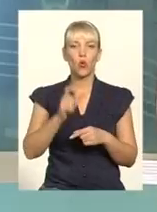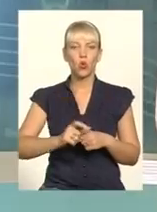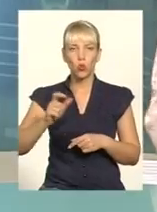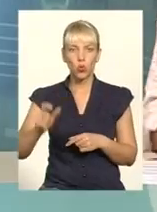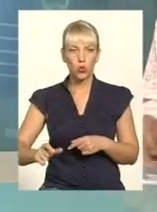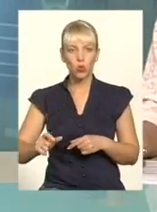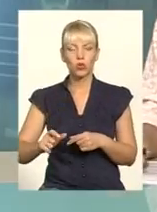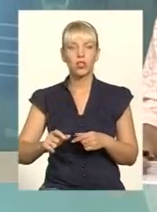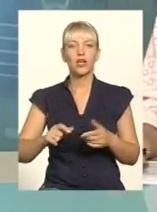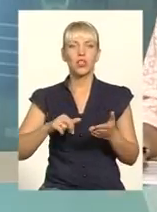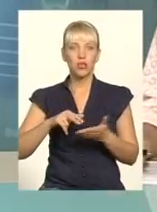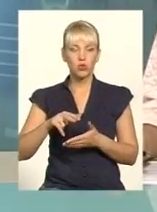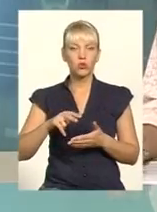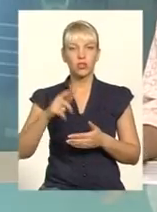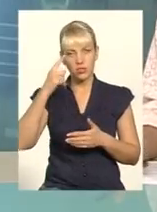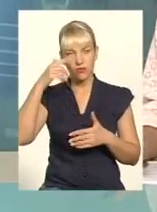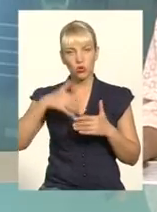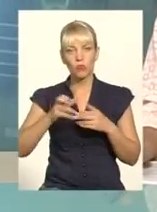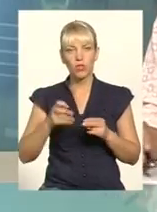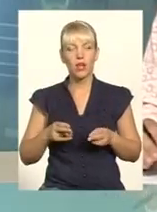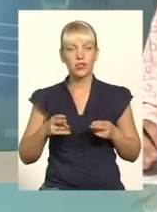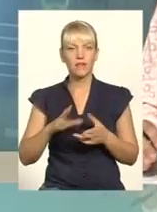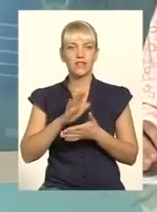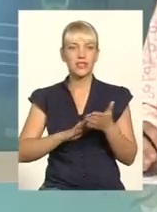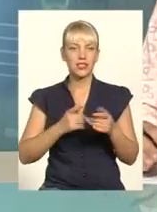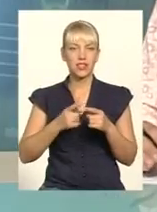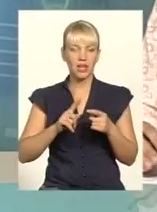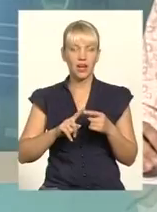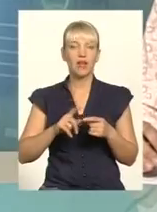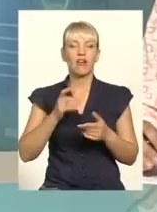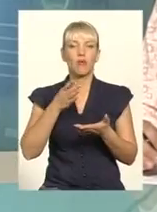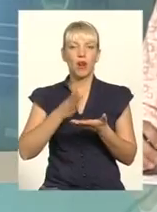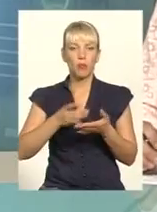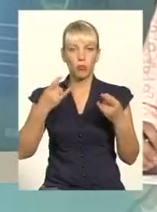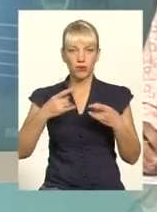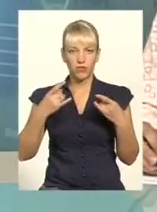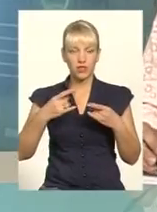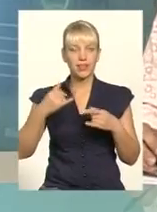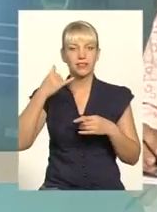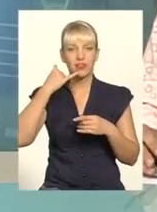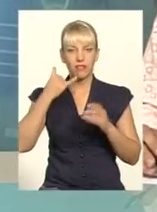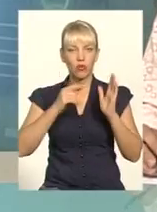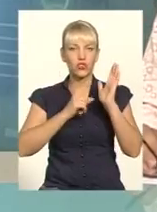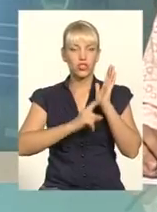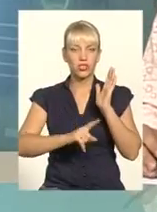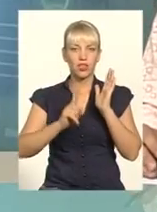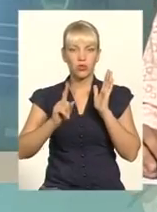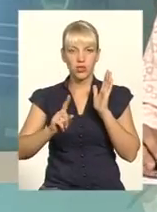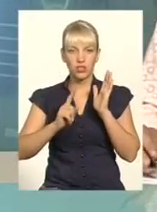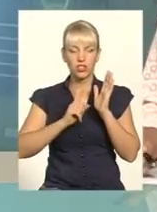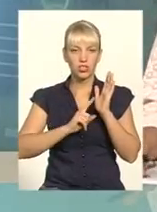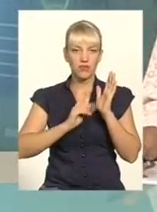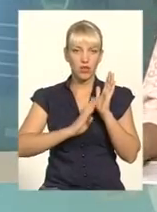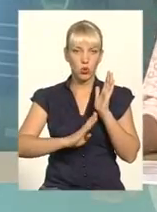інколи йдуть на злочини? Про все це далі в прямому ефірі, телефон для зв'язку незмінний, 61 9060.